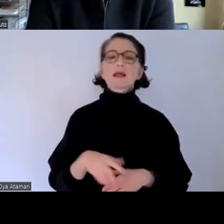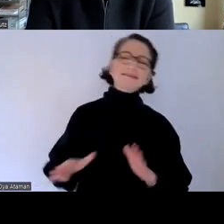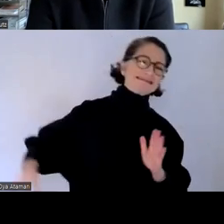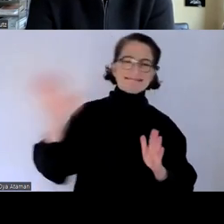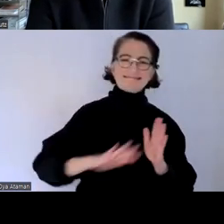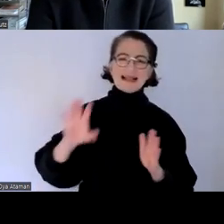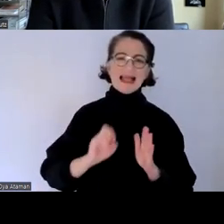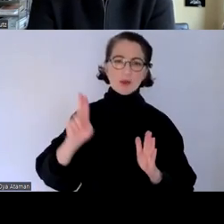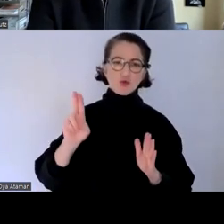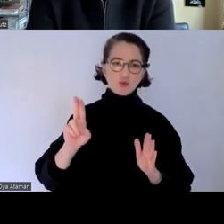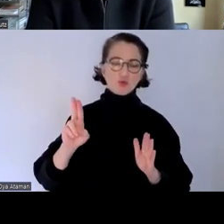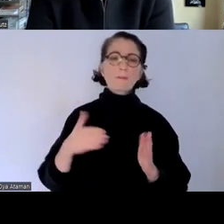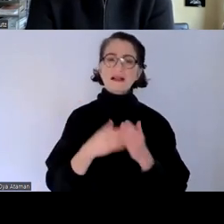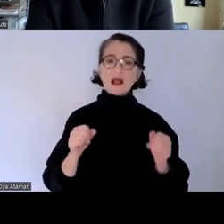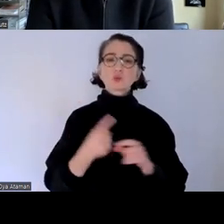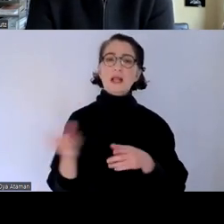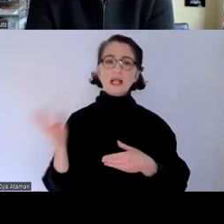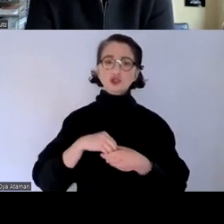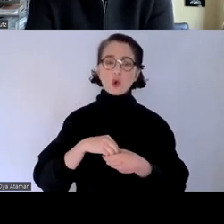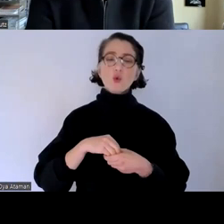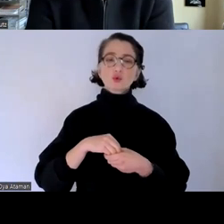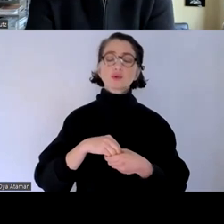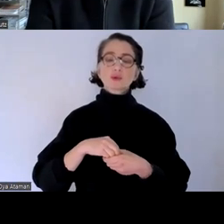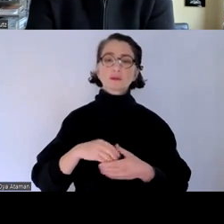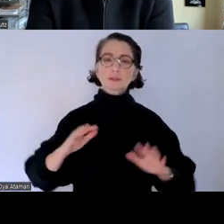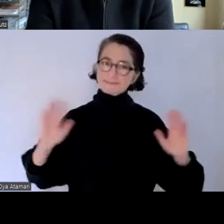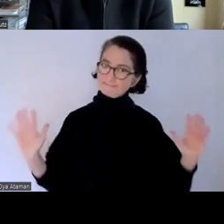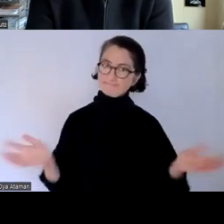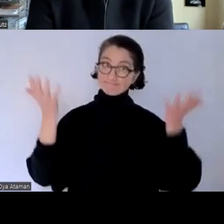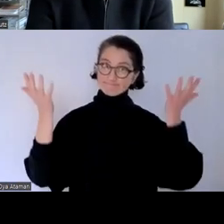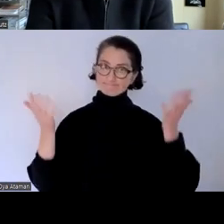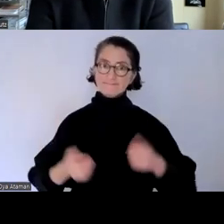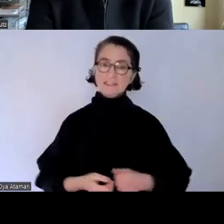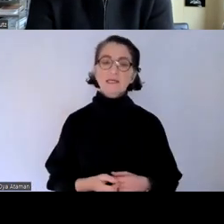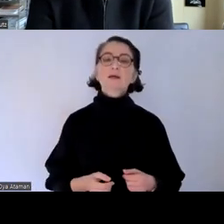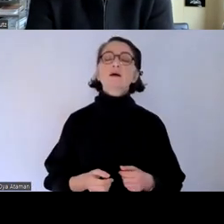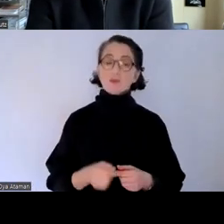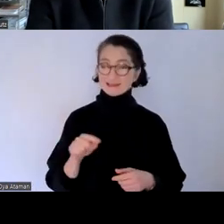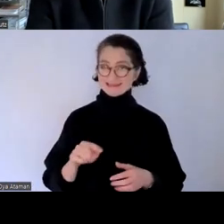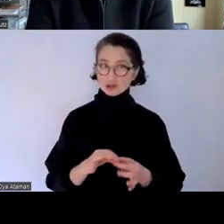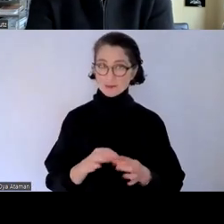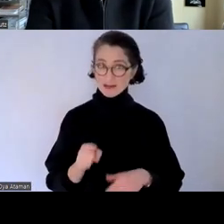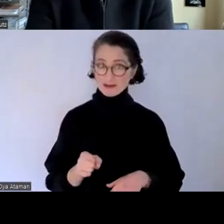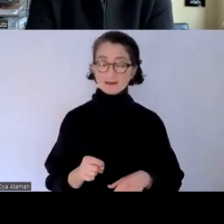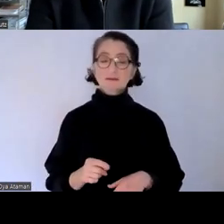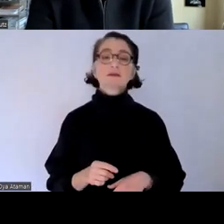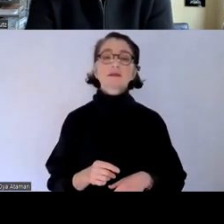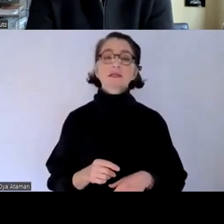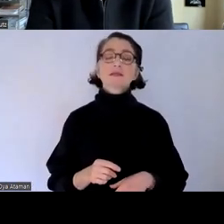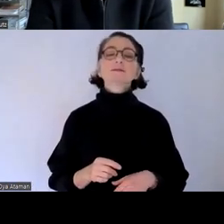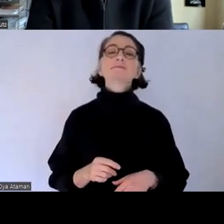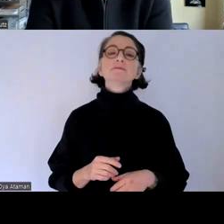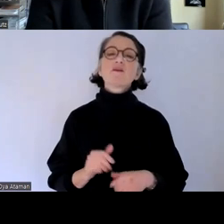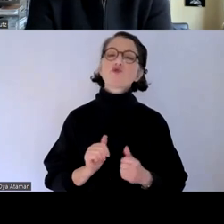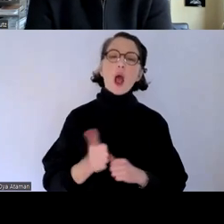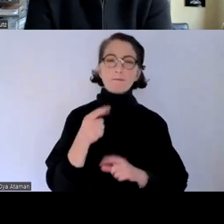barrierefreiheit und der inklusion deutlich zu stärken und in diesem zusammenhang vor allem dafür zu sorgen